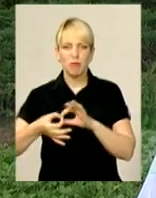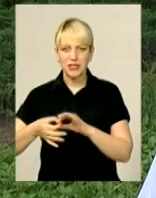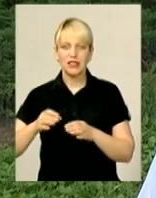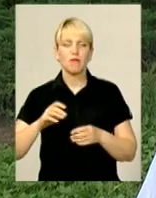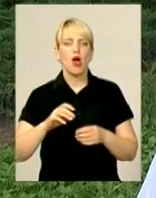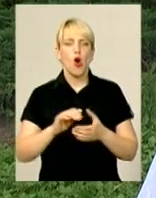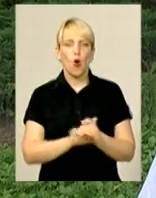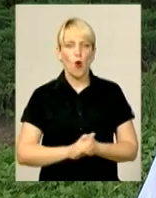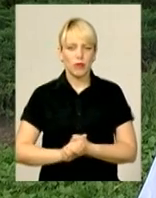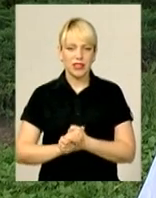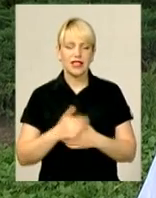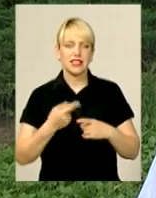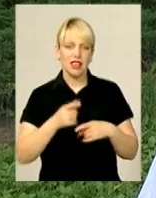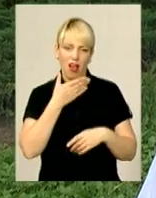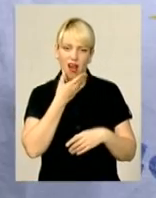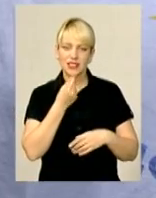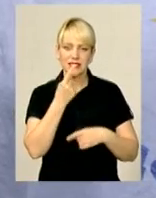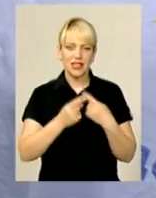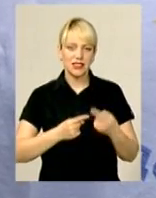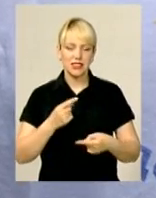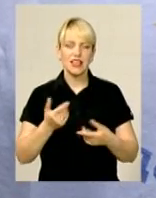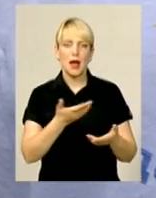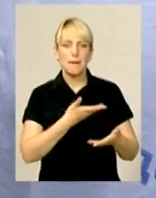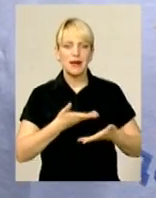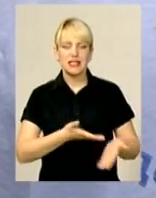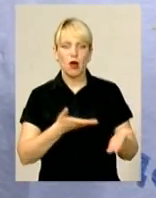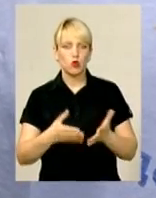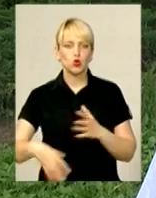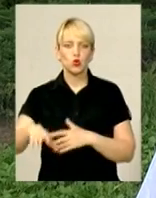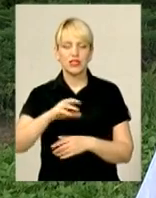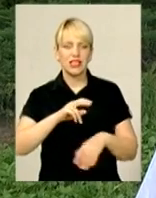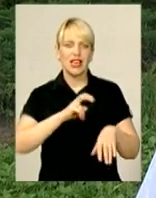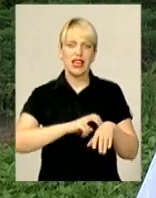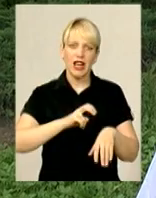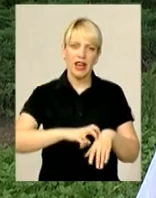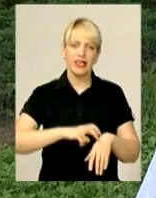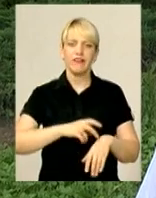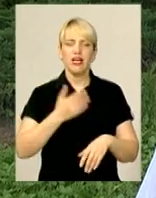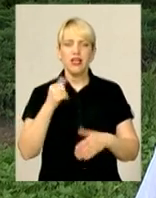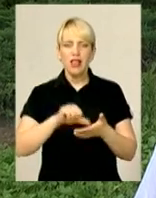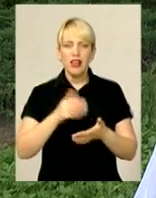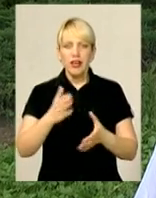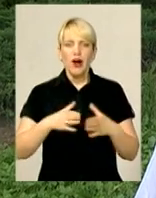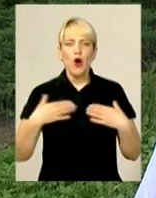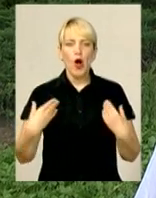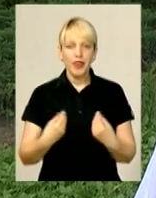це така стає хорошою традицією. Ми запрошували всіх – лікарів, членів їх родин,